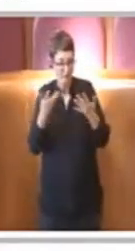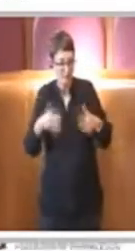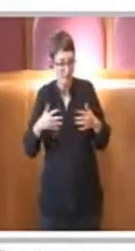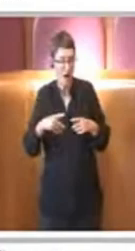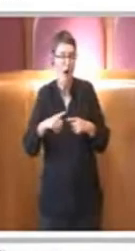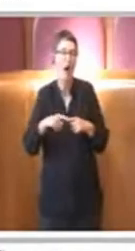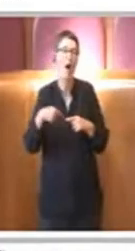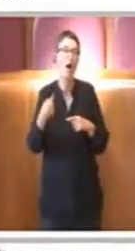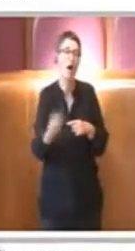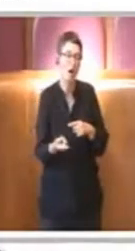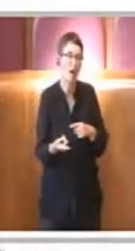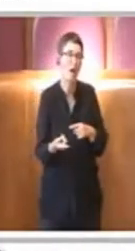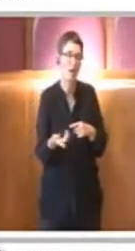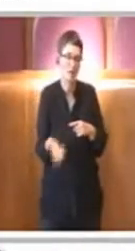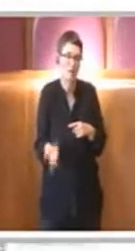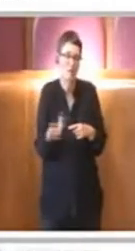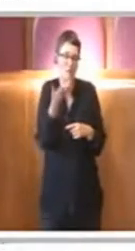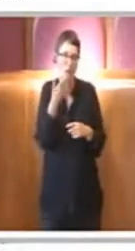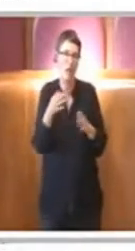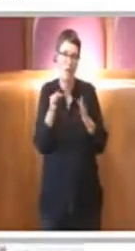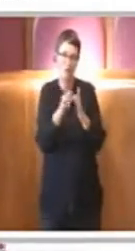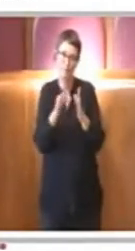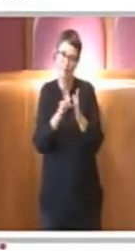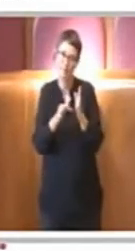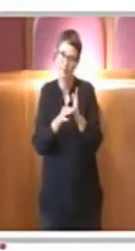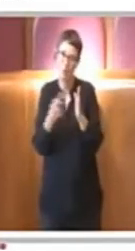di riproporre questi punti in indirizzo. Grazie Presidente.